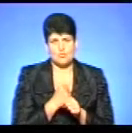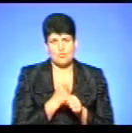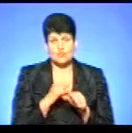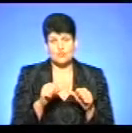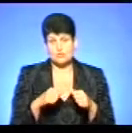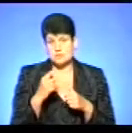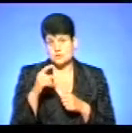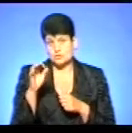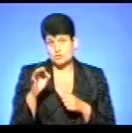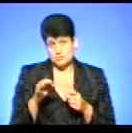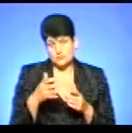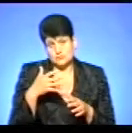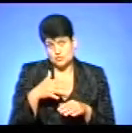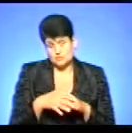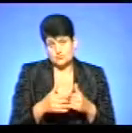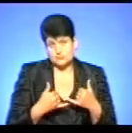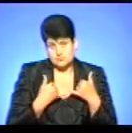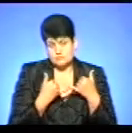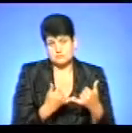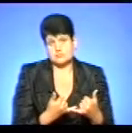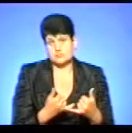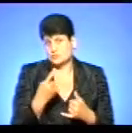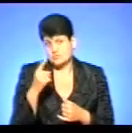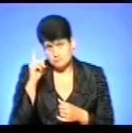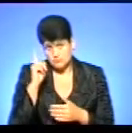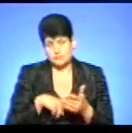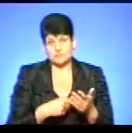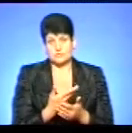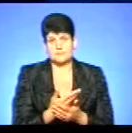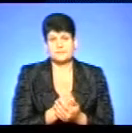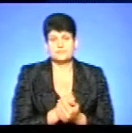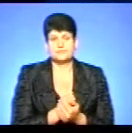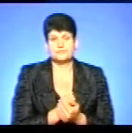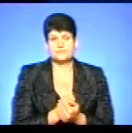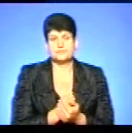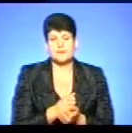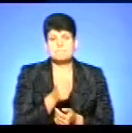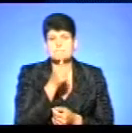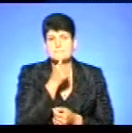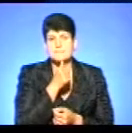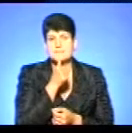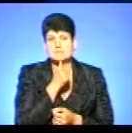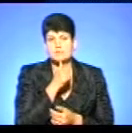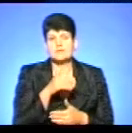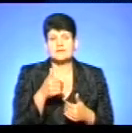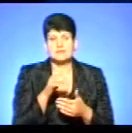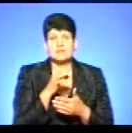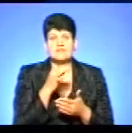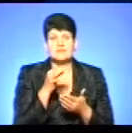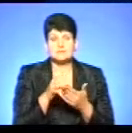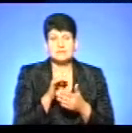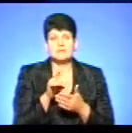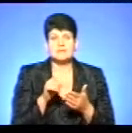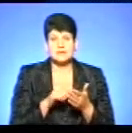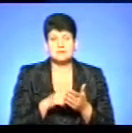100% піде на зустріч, 100%, я впевнений в цьому. А ми тим часом спробуємо дати відповідь на запитання,